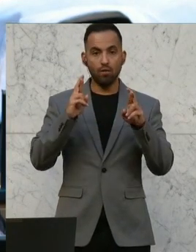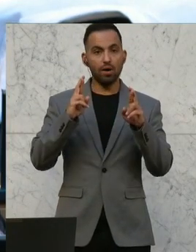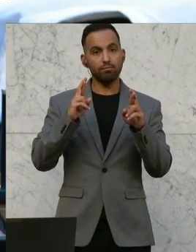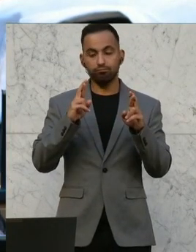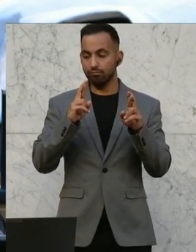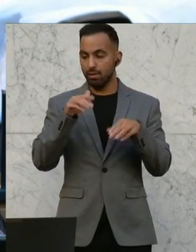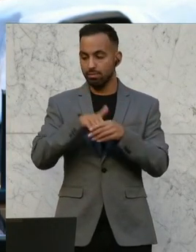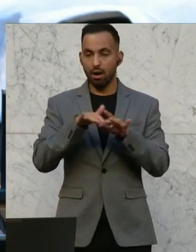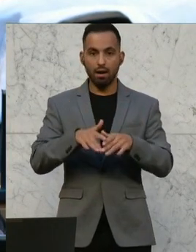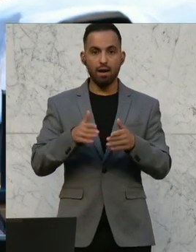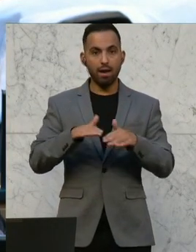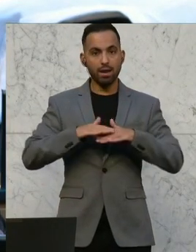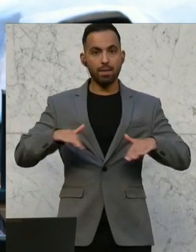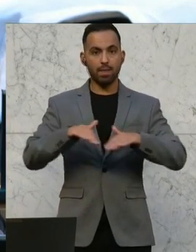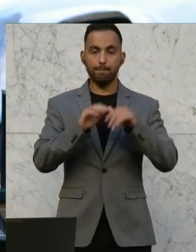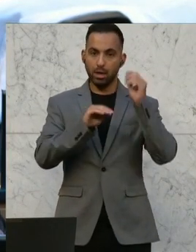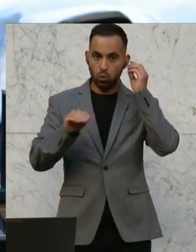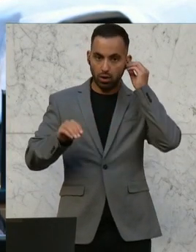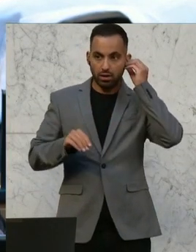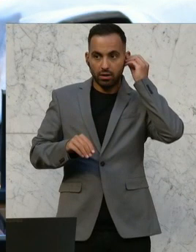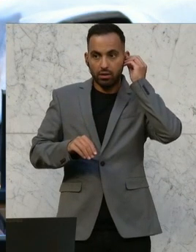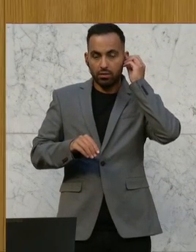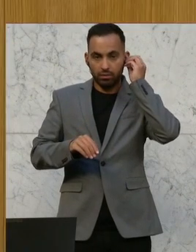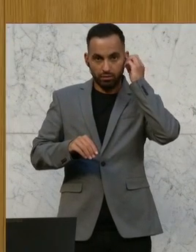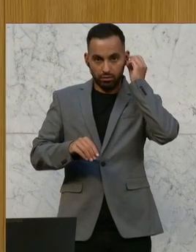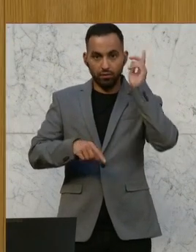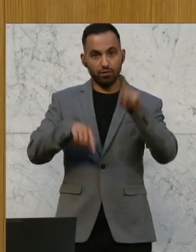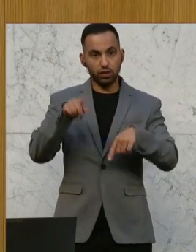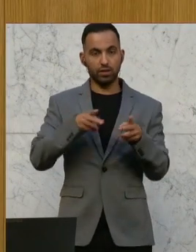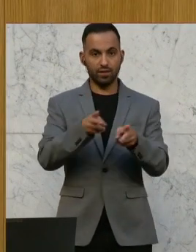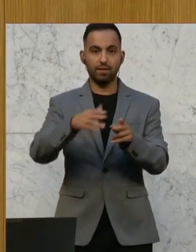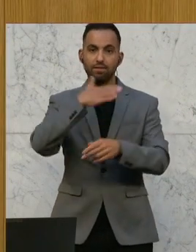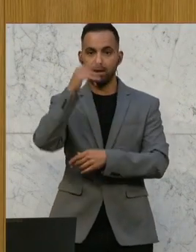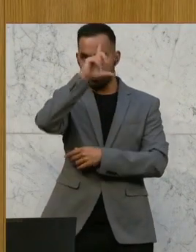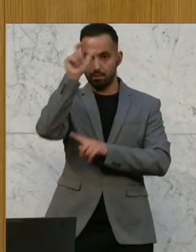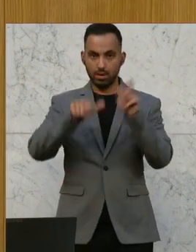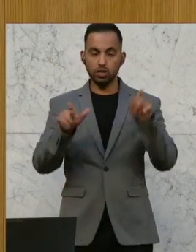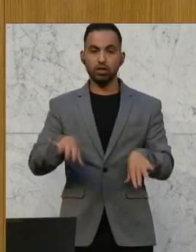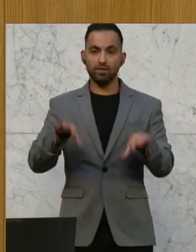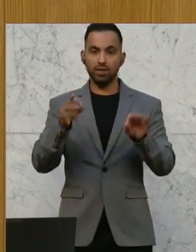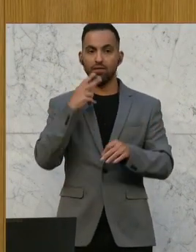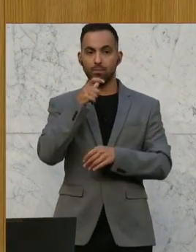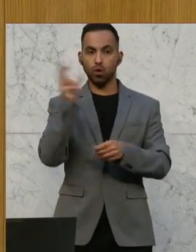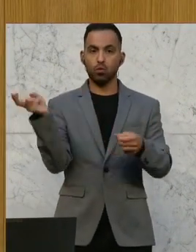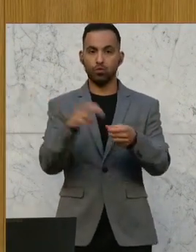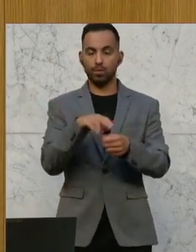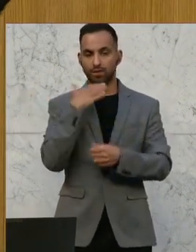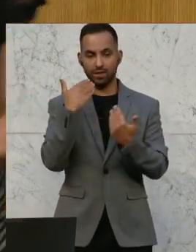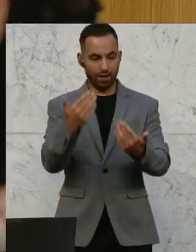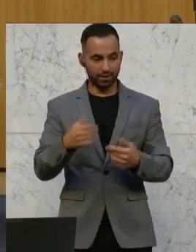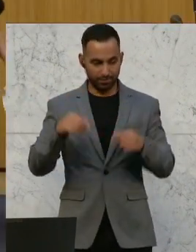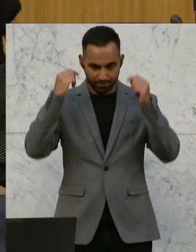auf diesen verschiedenen Wegen und mit diesen Förderungen viele neue Menschen finden werden, die sich für diesen wichtigen Beruf interessieren. Vielen Dank.